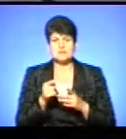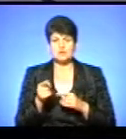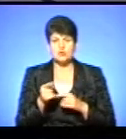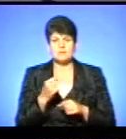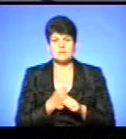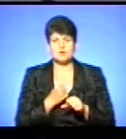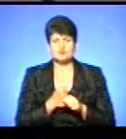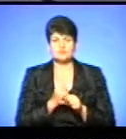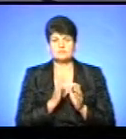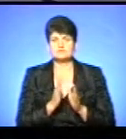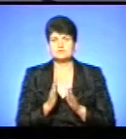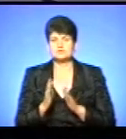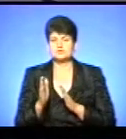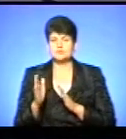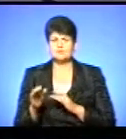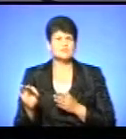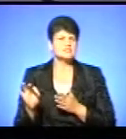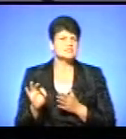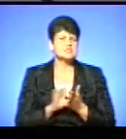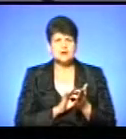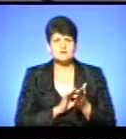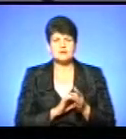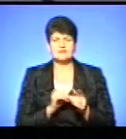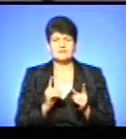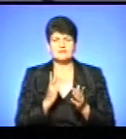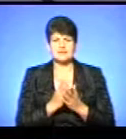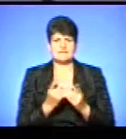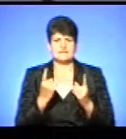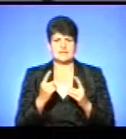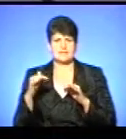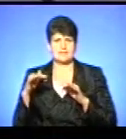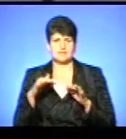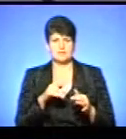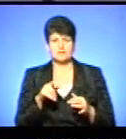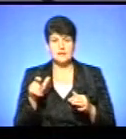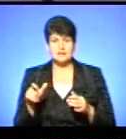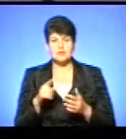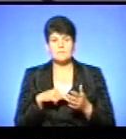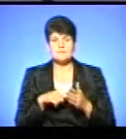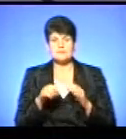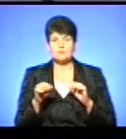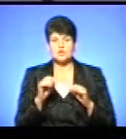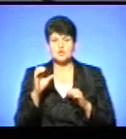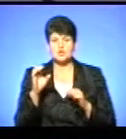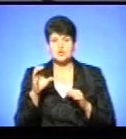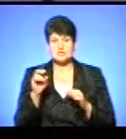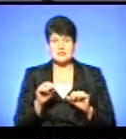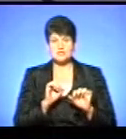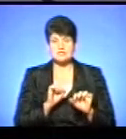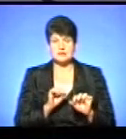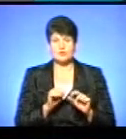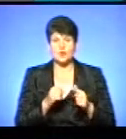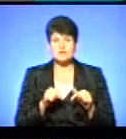працює в такому режимі, що вони зразу, що тільки є великий наплив людей, то міське управління соціального захисту організовує свою роботу так,